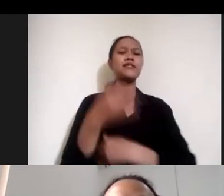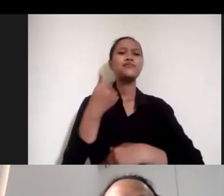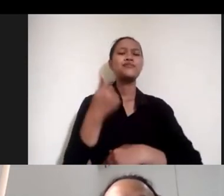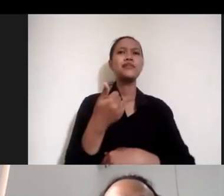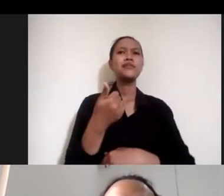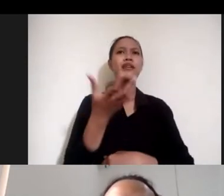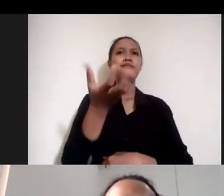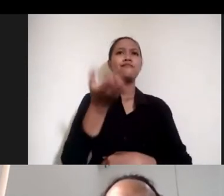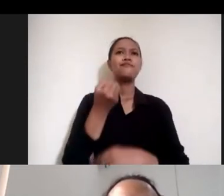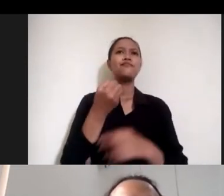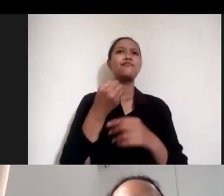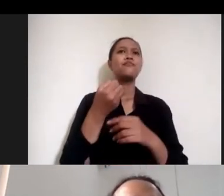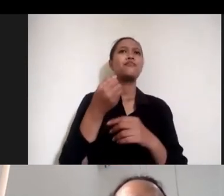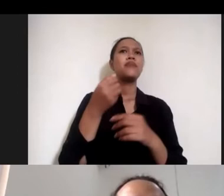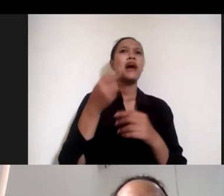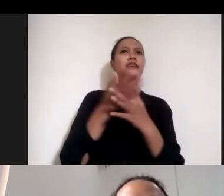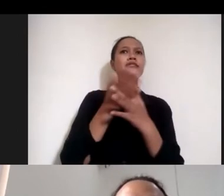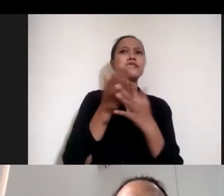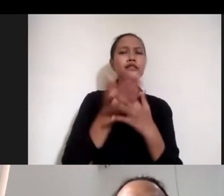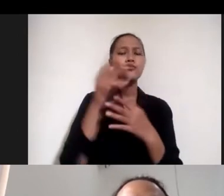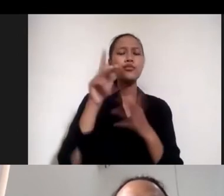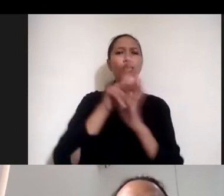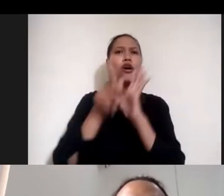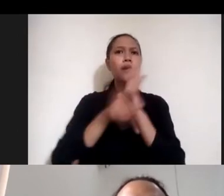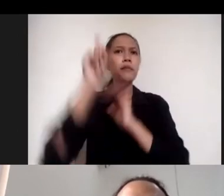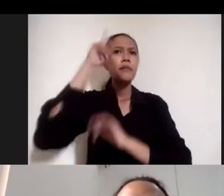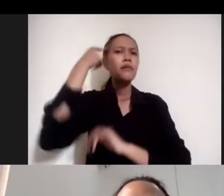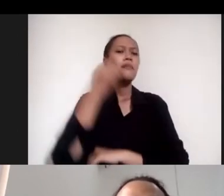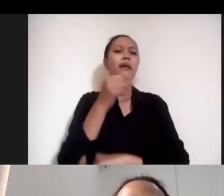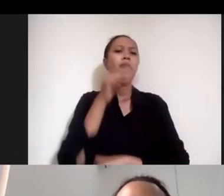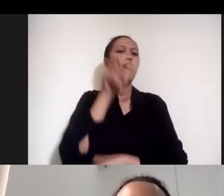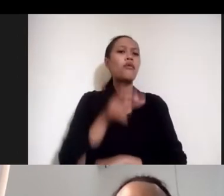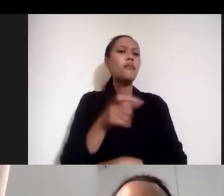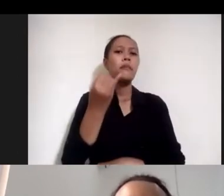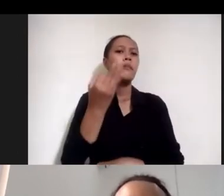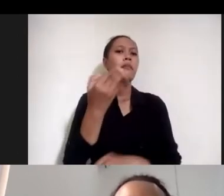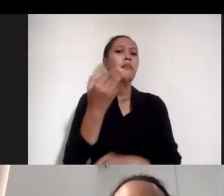dari pemerintah. Nah surveinya bagaimana dilakukan?